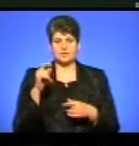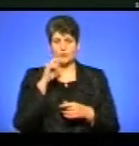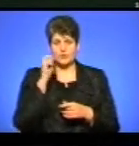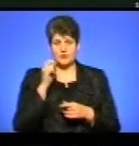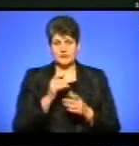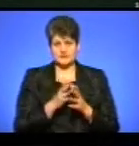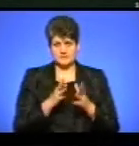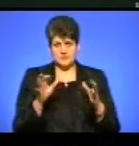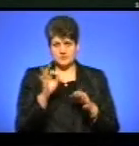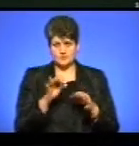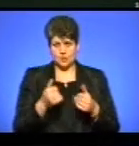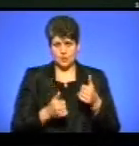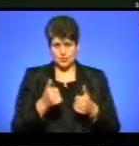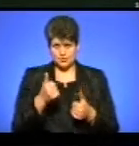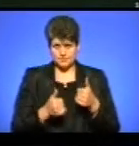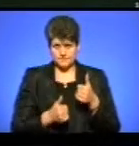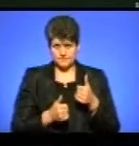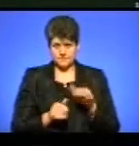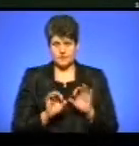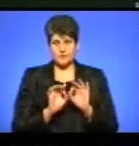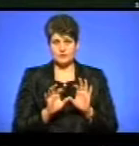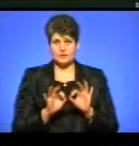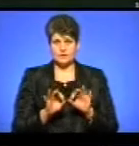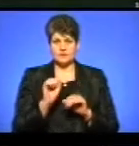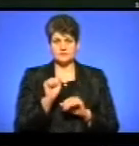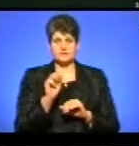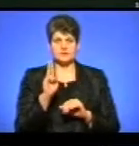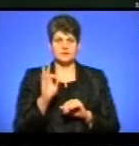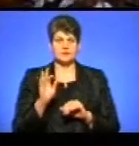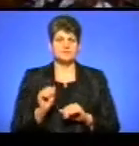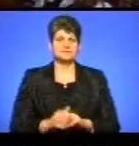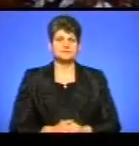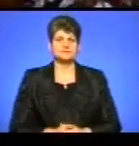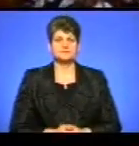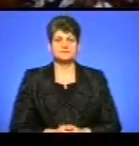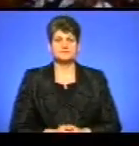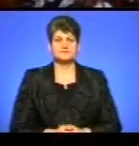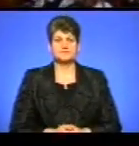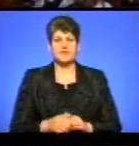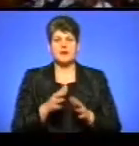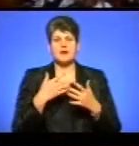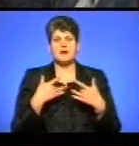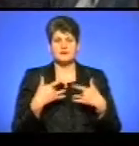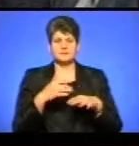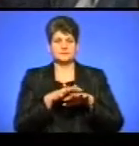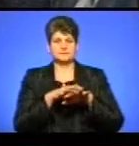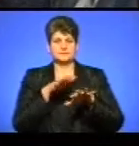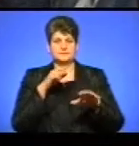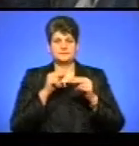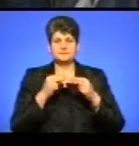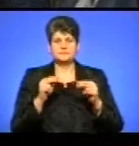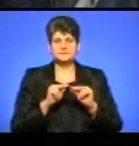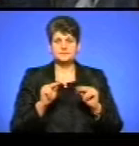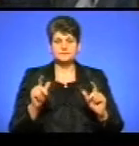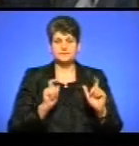Більше про конкурс розповість Анжела Шова. В актовій залі педагогічного університету